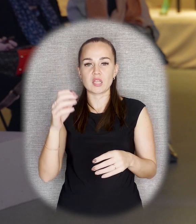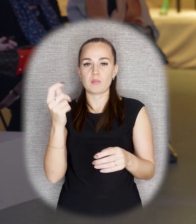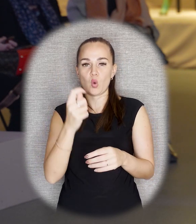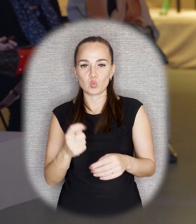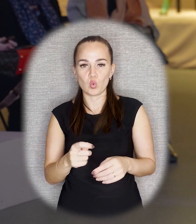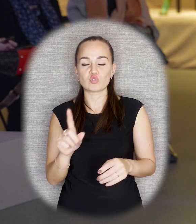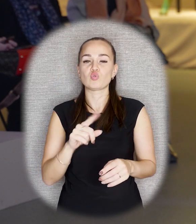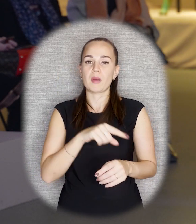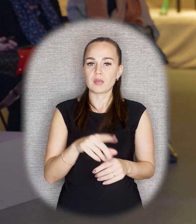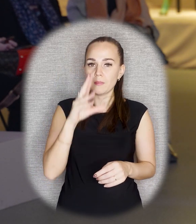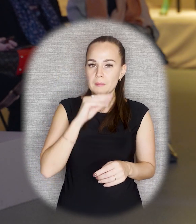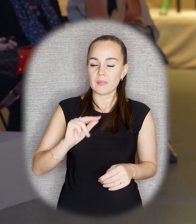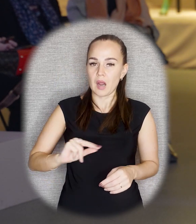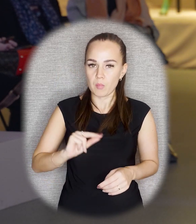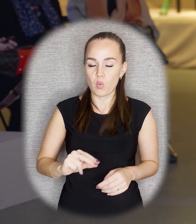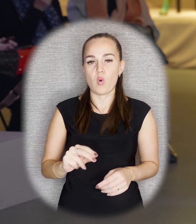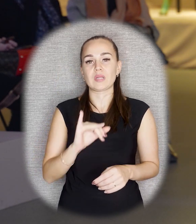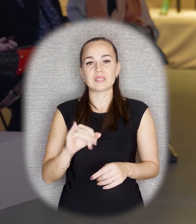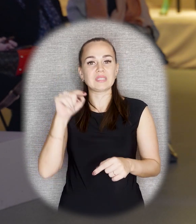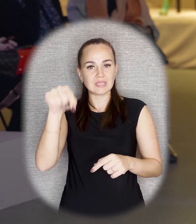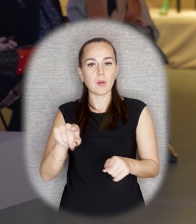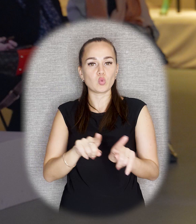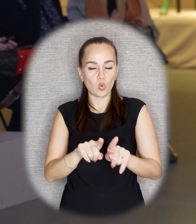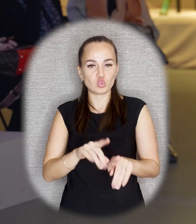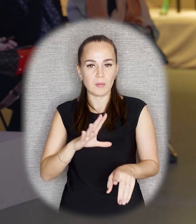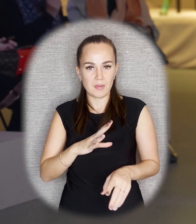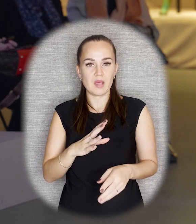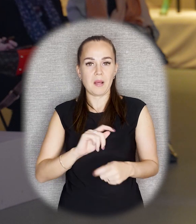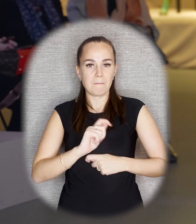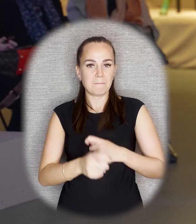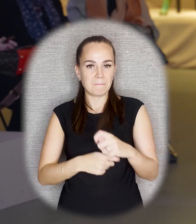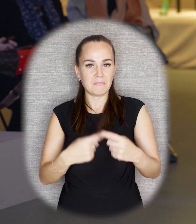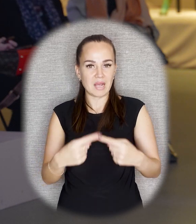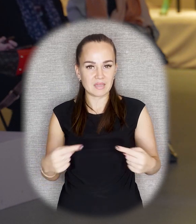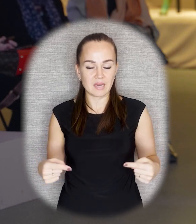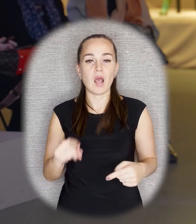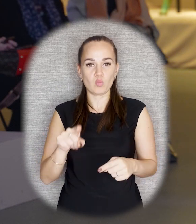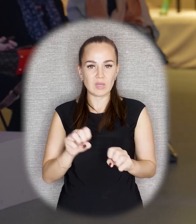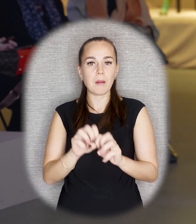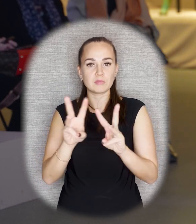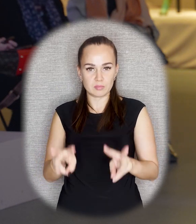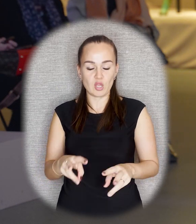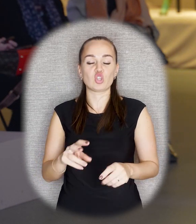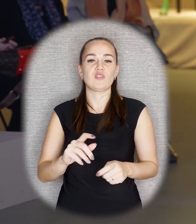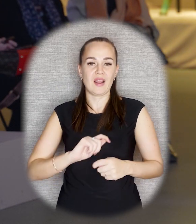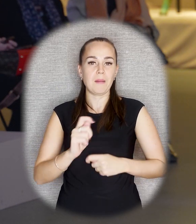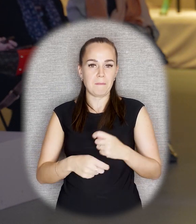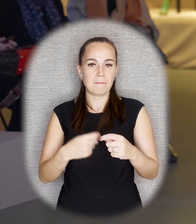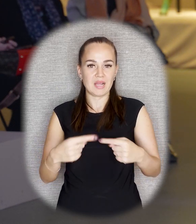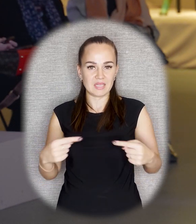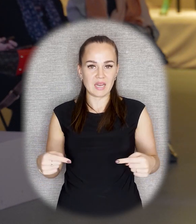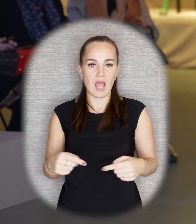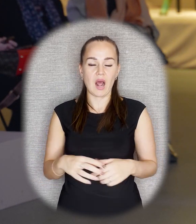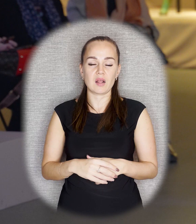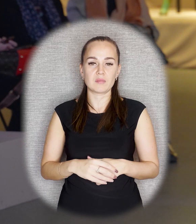они могли работать. Какое-то количество материала, наверное, уже было там. Но в общем, да, то есть их обеспечивали материалами для работы, но